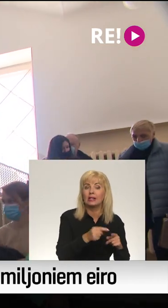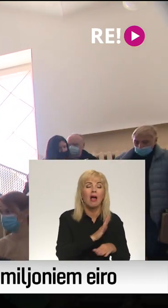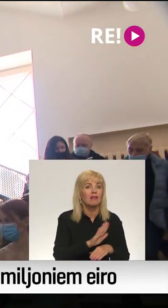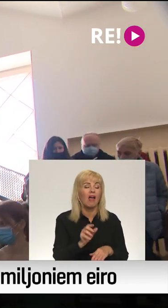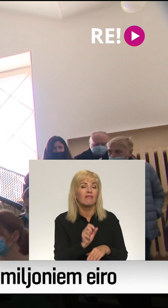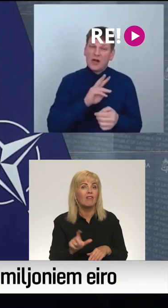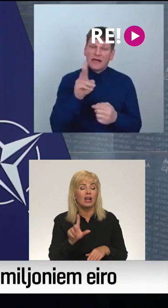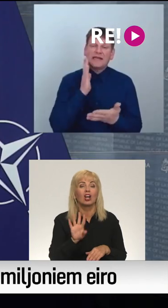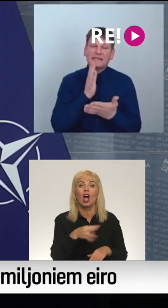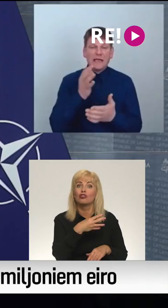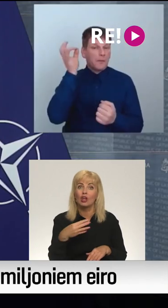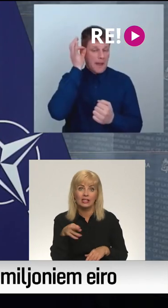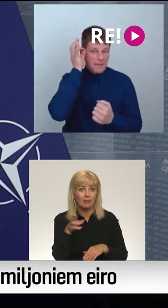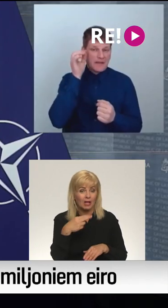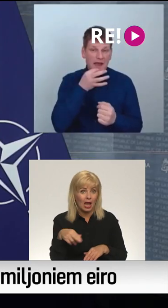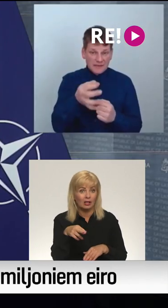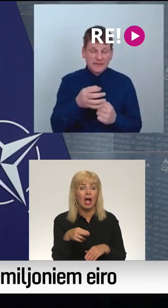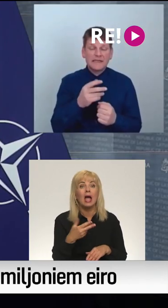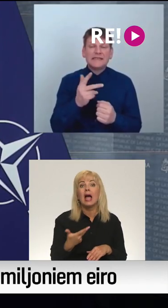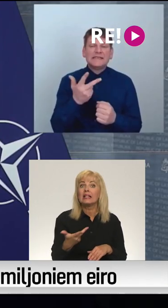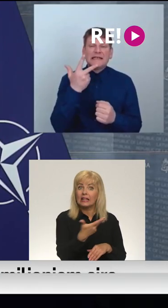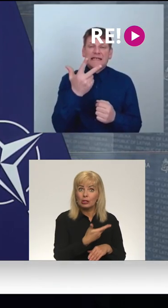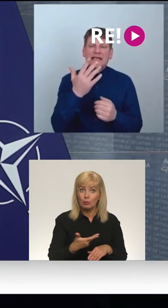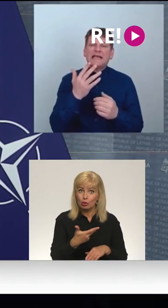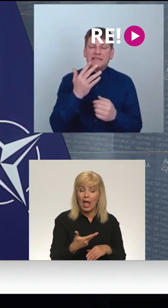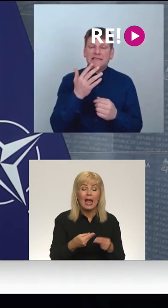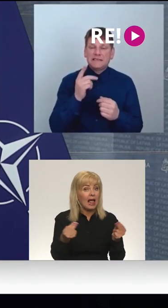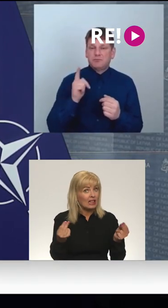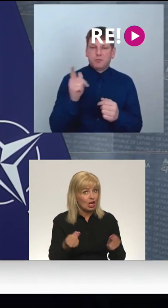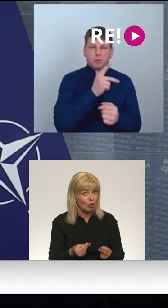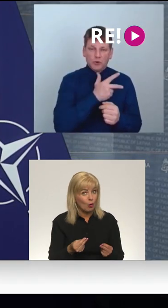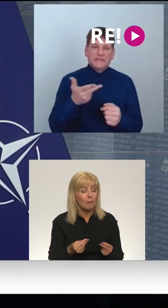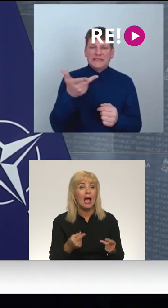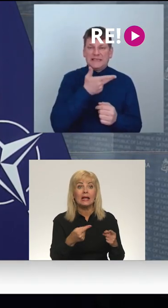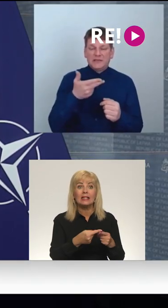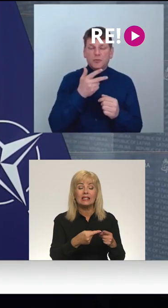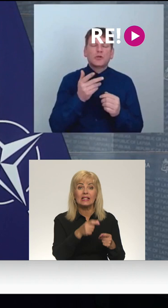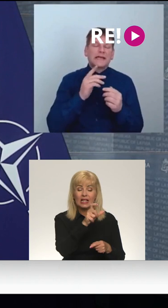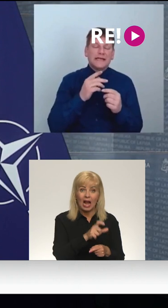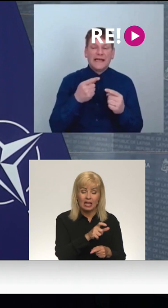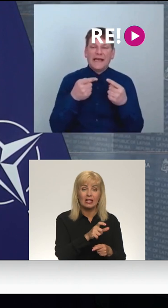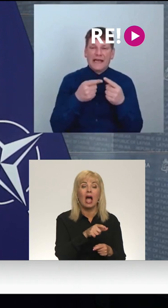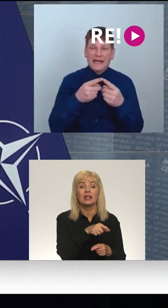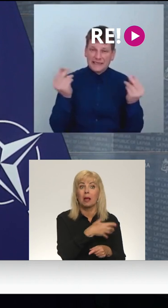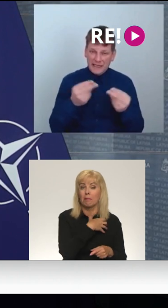kā 400 eiro. Ir šie trīs pusējie īras līgumi, izīrētājas pašvaldība un